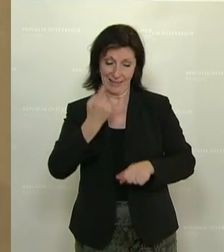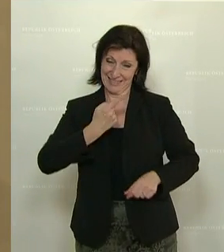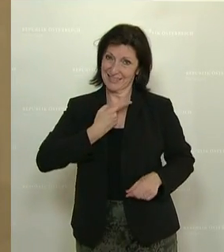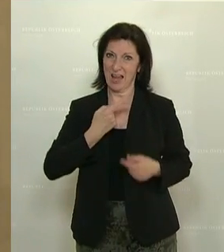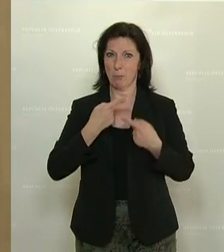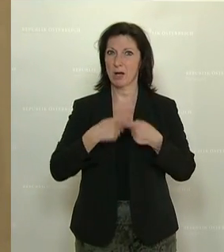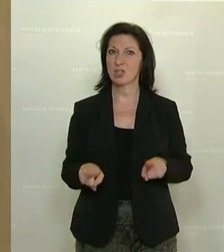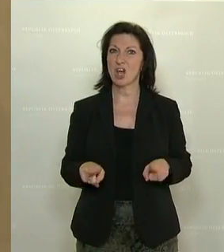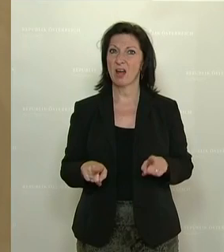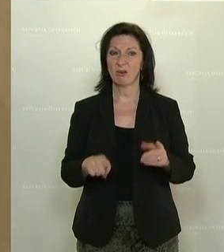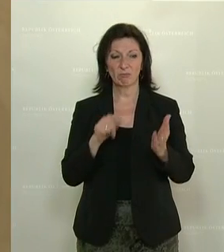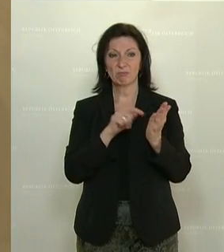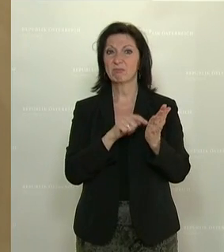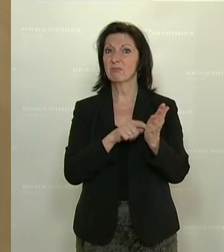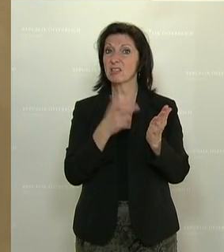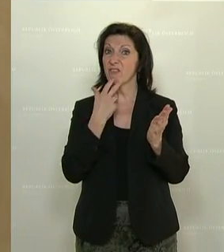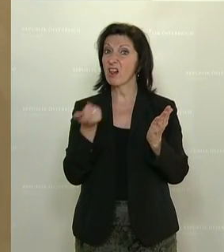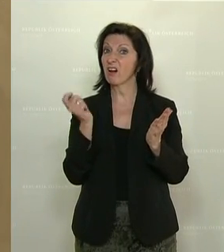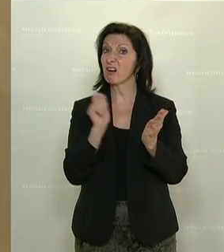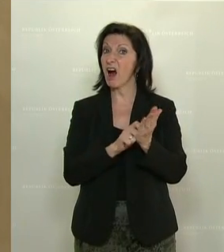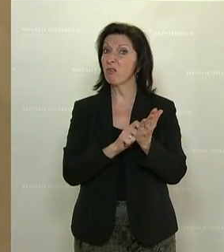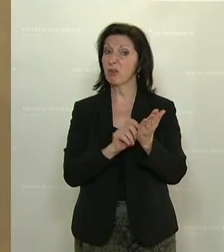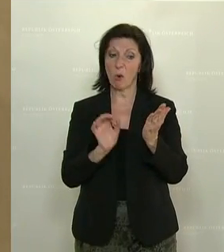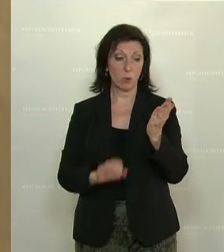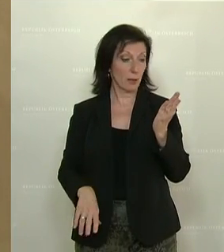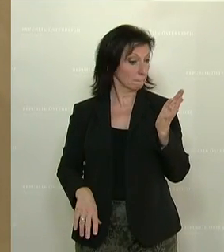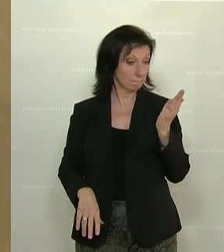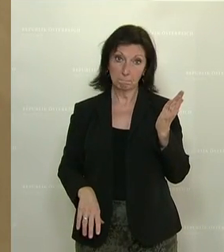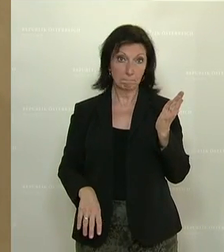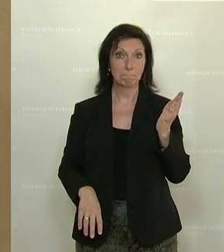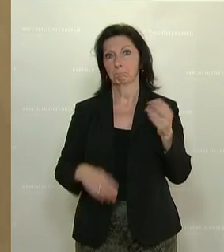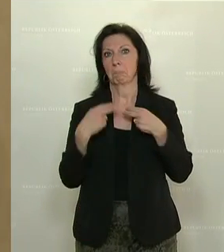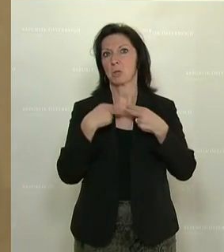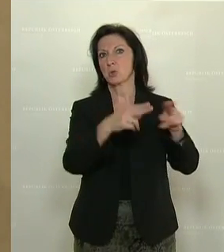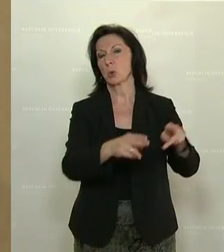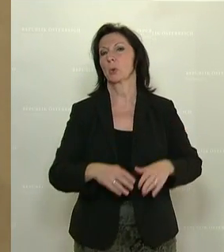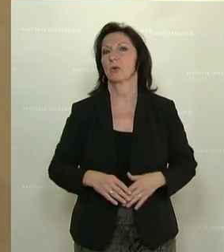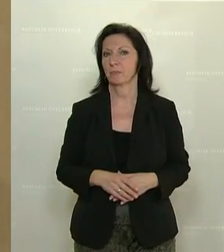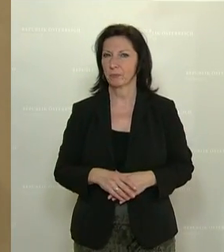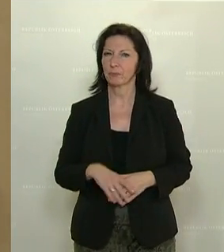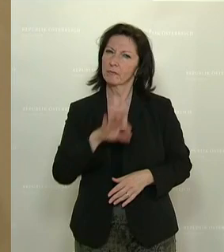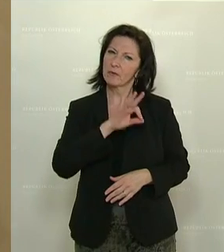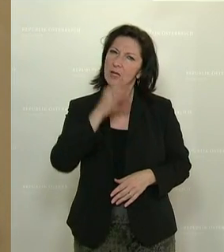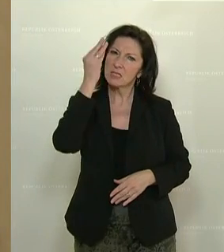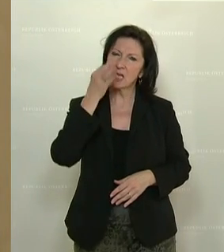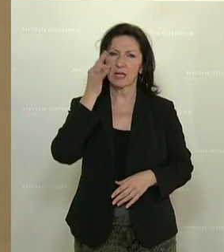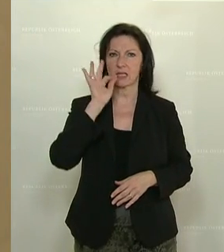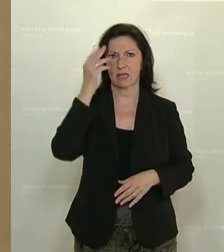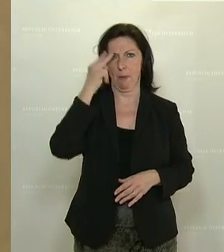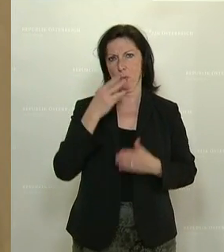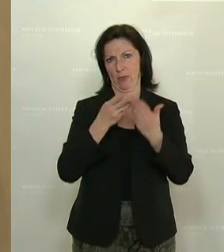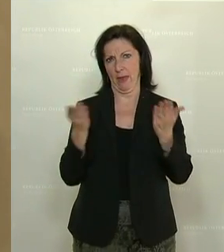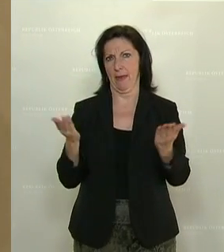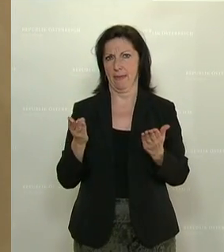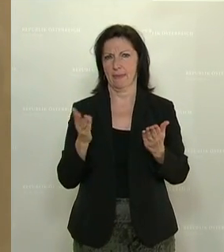kaufe ich diese Produkte oder lege ich sie wieder zurück ins Regal. Und meine sehr geehrten Damen und Herren, es